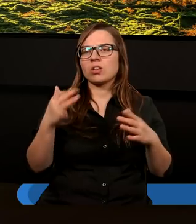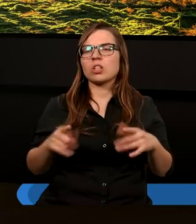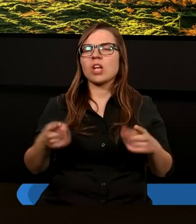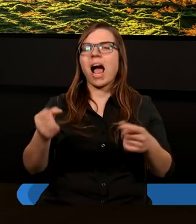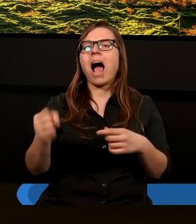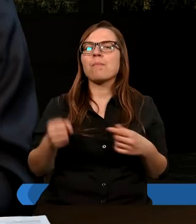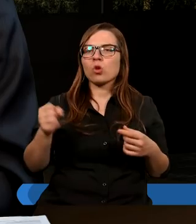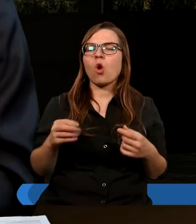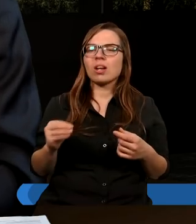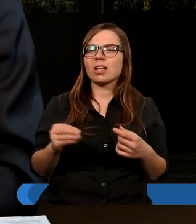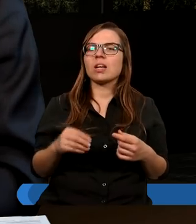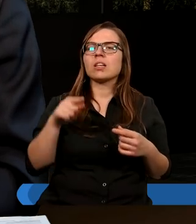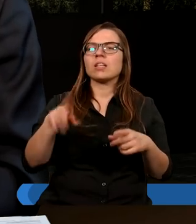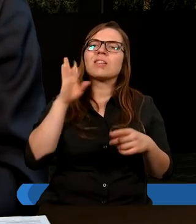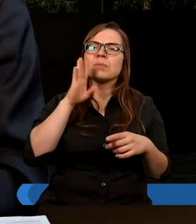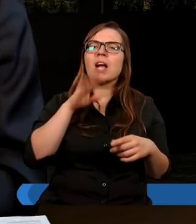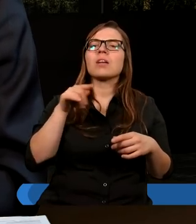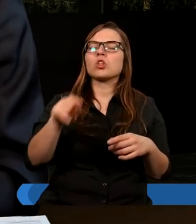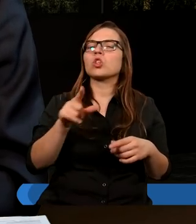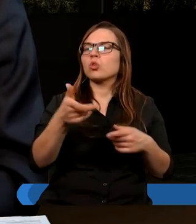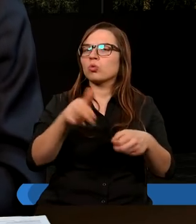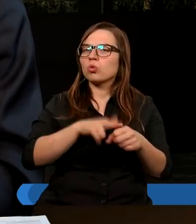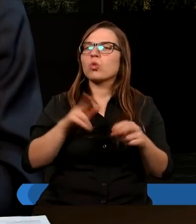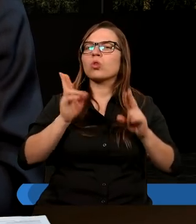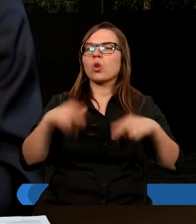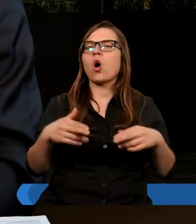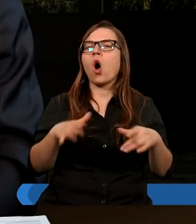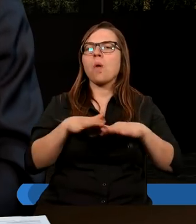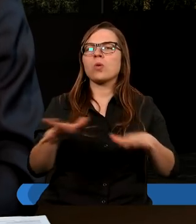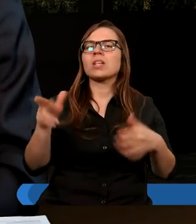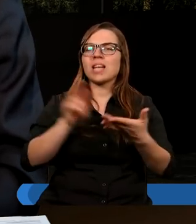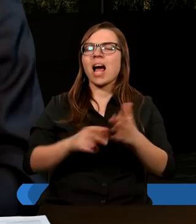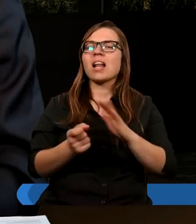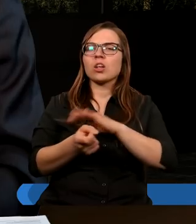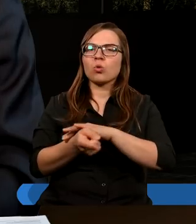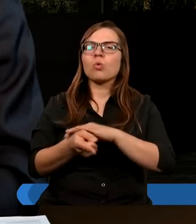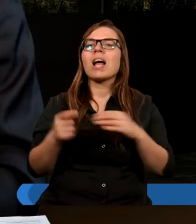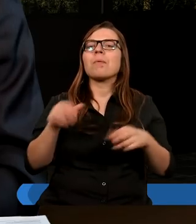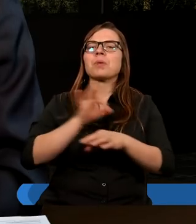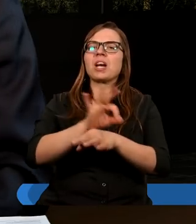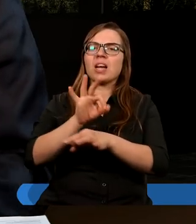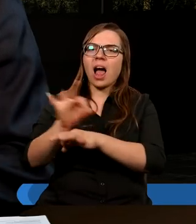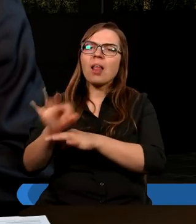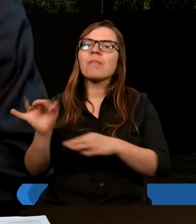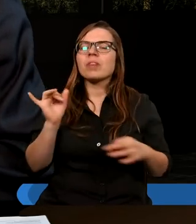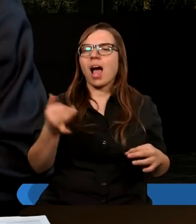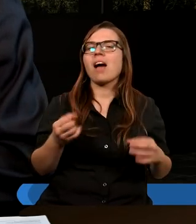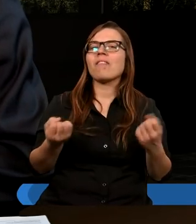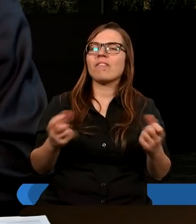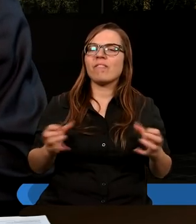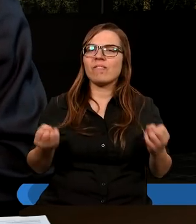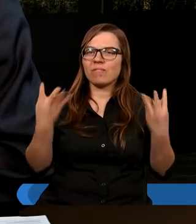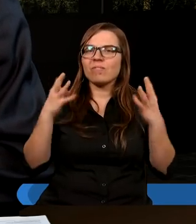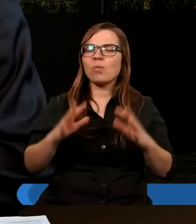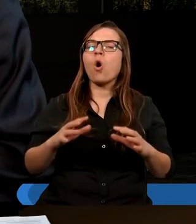apostolskich. Tymczasem ci, którzy zostali rozproszeni na skutek prześladowania, jakie wybuchło z